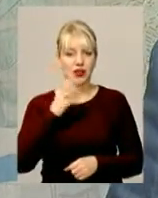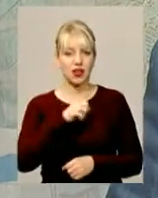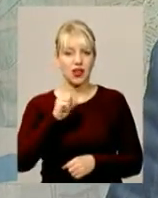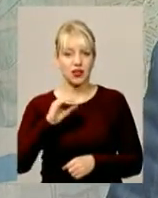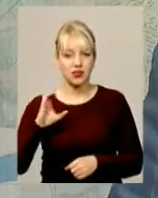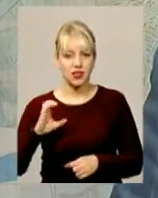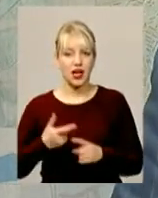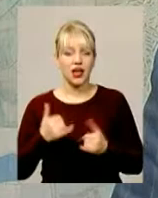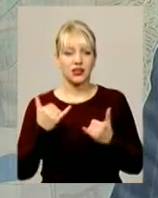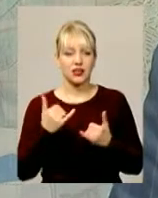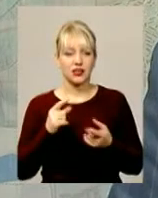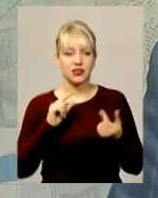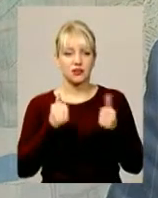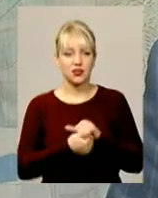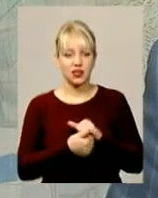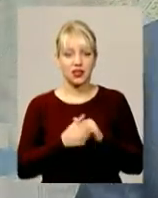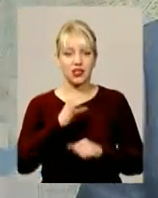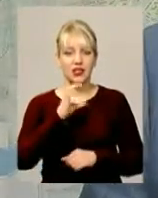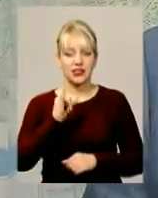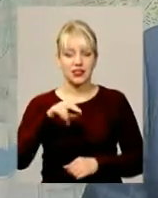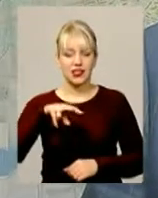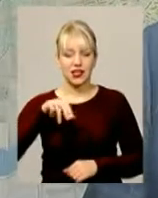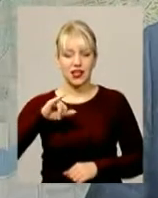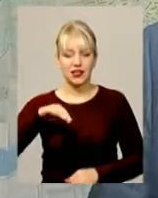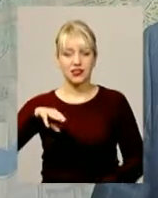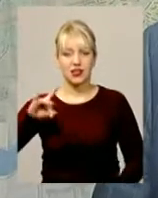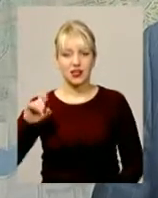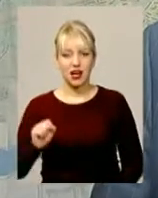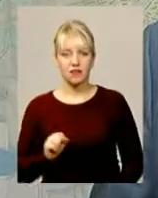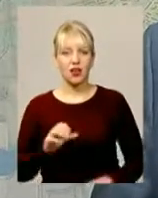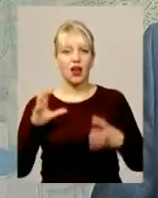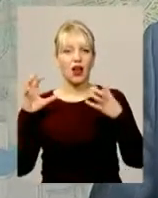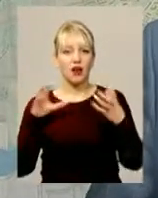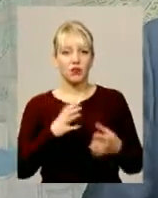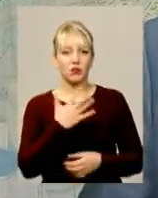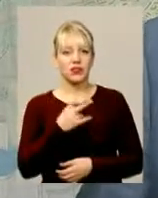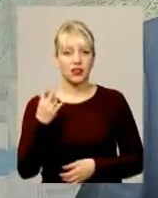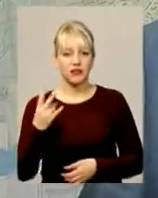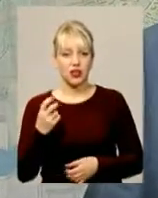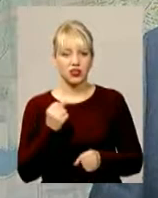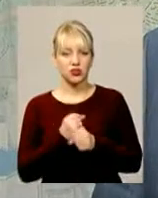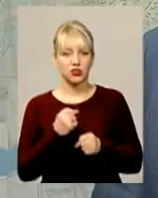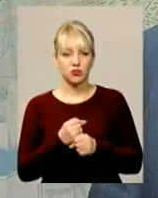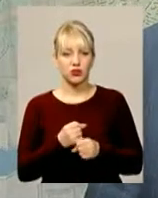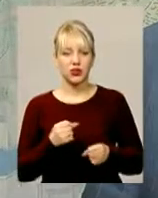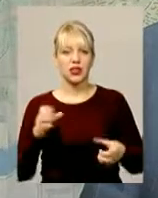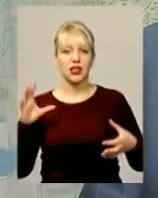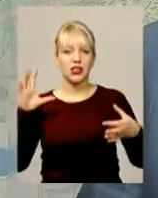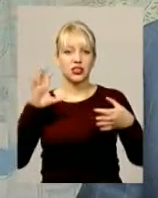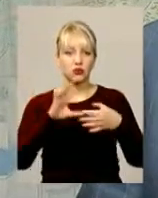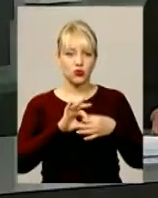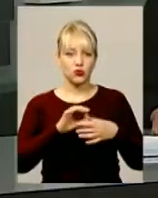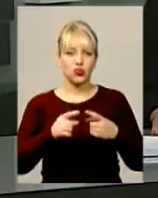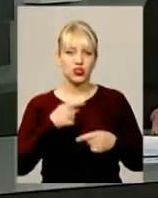кінцеву зупинку на зупинку Сілістра. Автобусний маршрут 52-й ми зробили сполученням через вулицю Тернопільського.